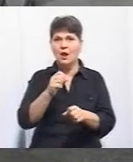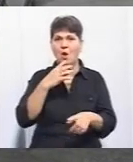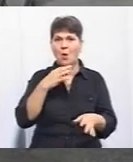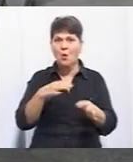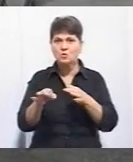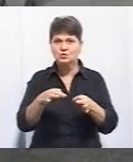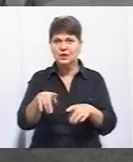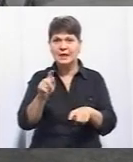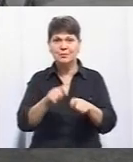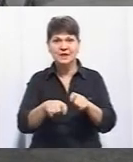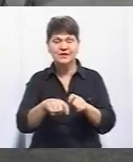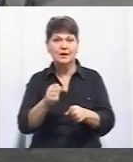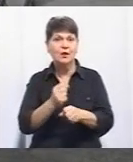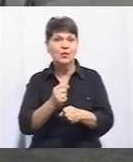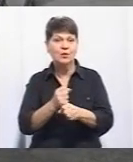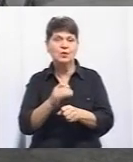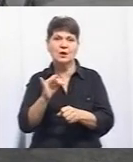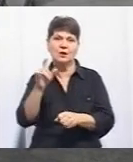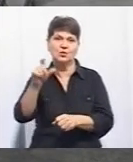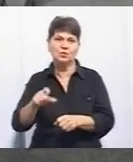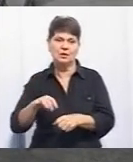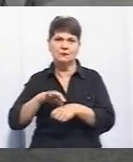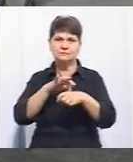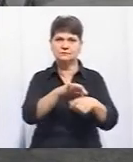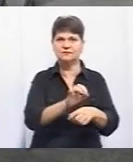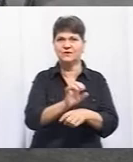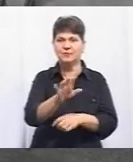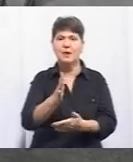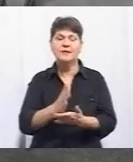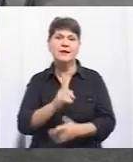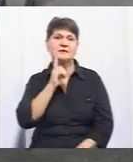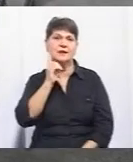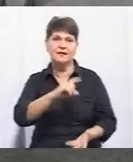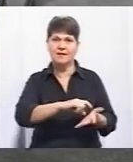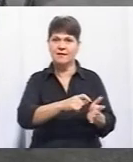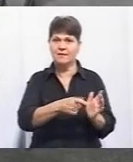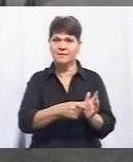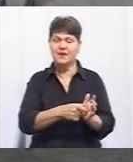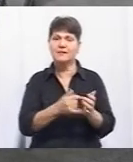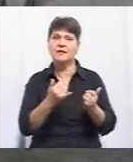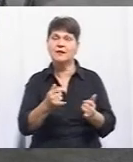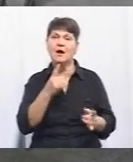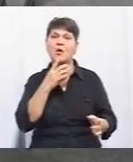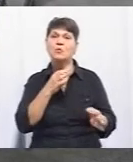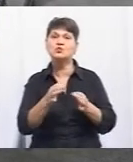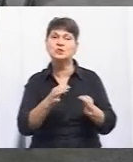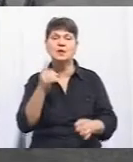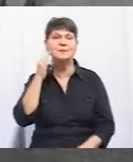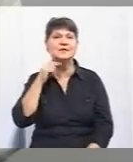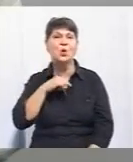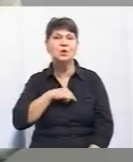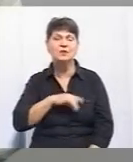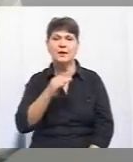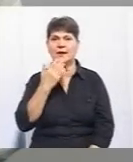сказала якісь справки і людина вже пішла його відправляти. Також в нас є зелена кімната, це кімната для консультацій психологічних і